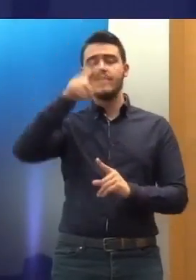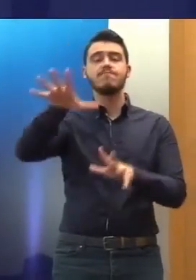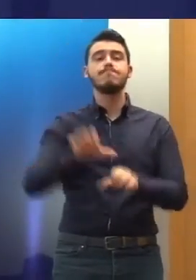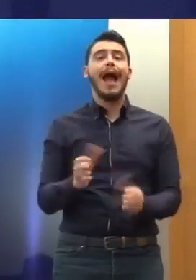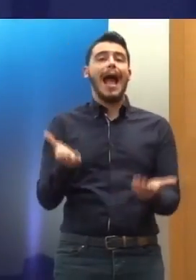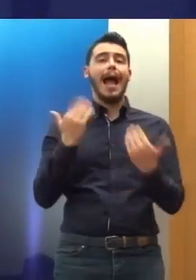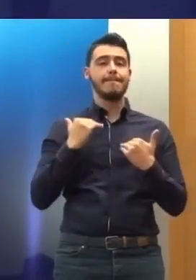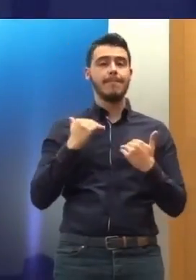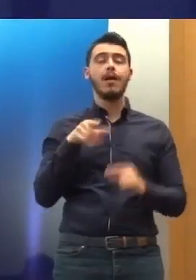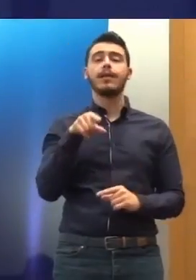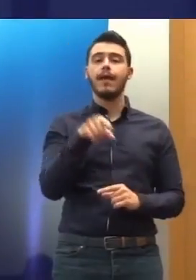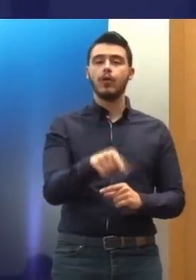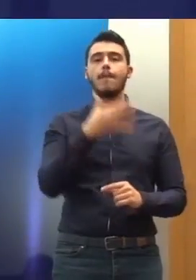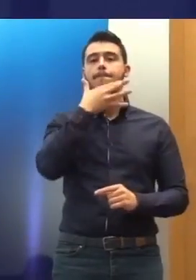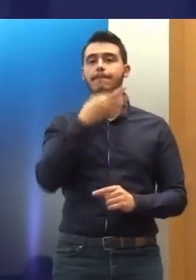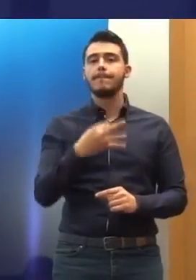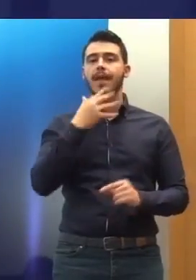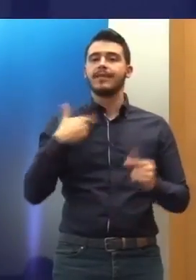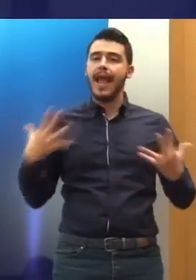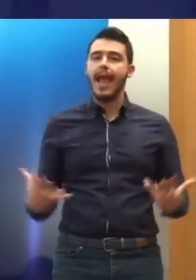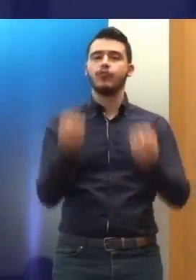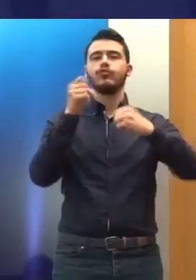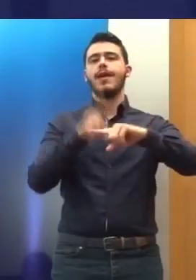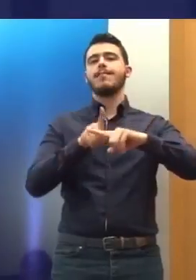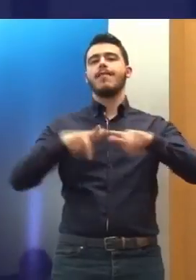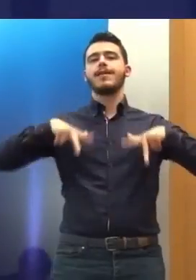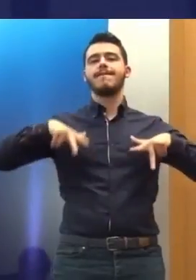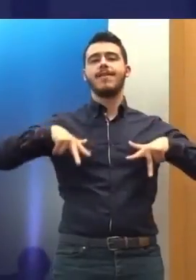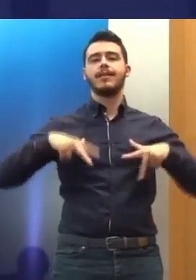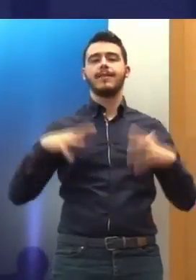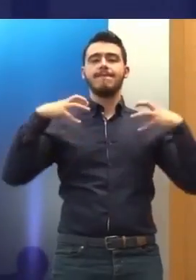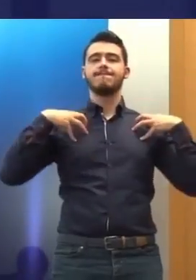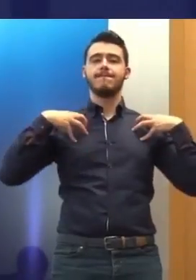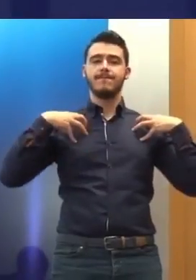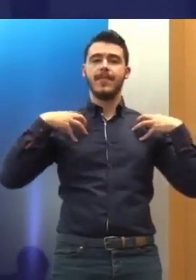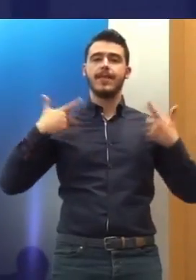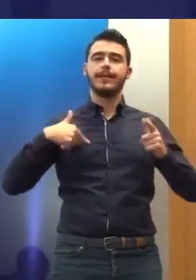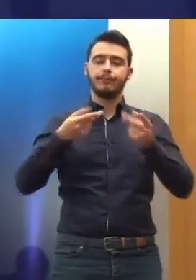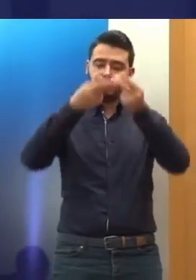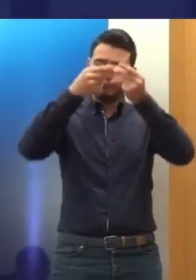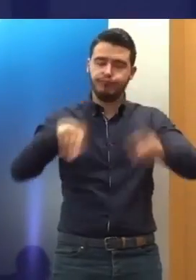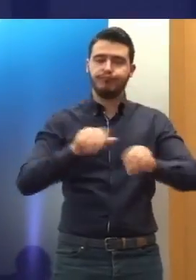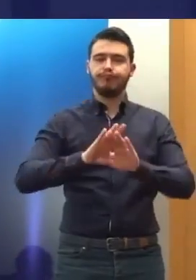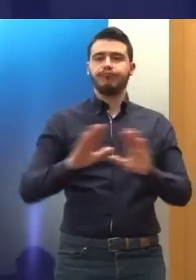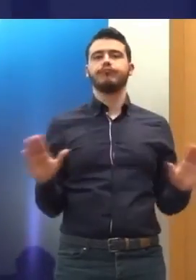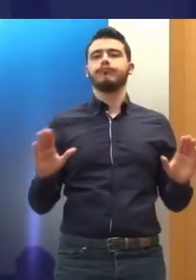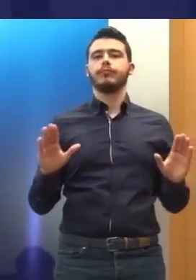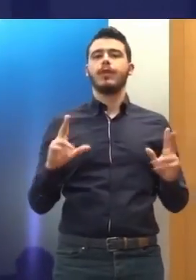πω έβγαλε και ένα μεγάλο βάρος από την ελληνική κυβέρνηση μεταθέτοντάς το βεβαίως αλλού και στην